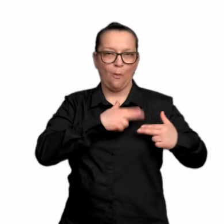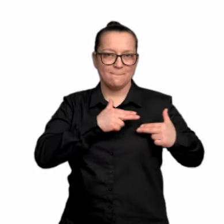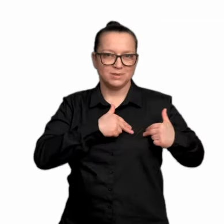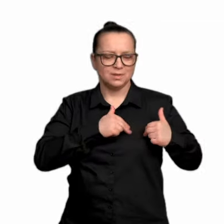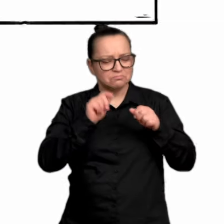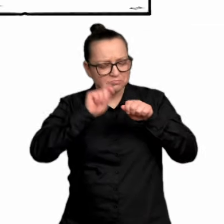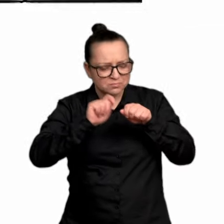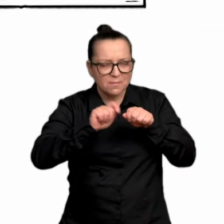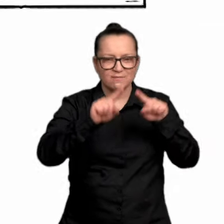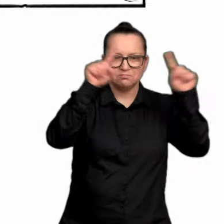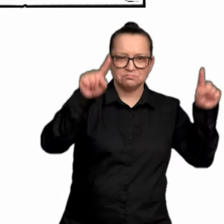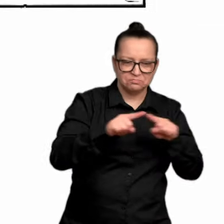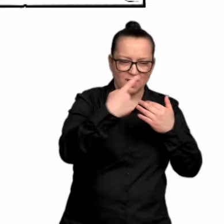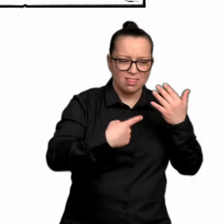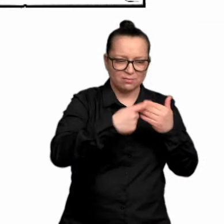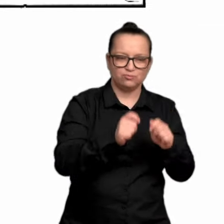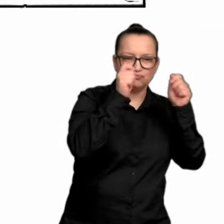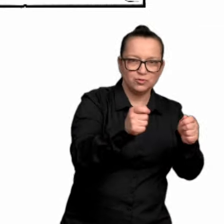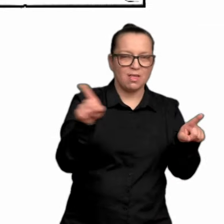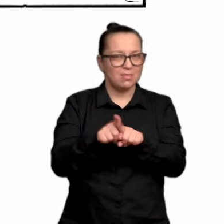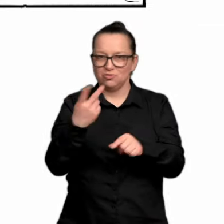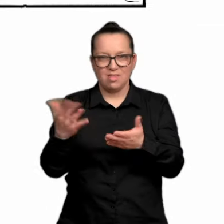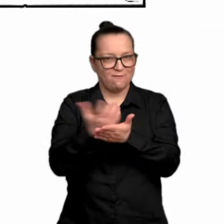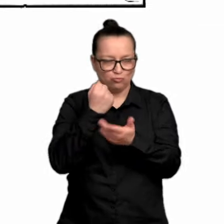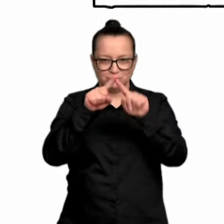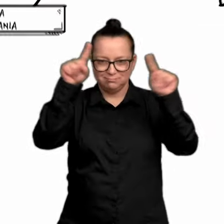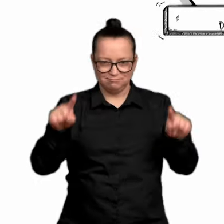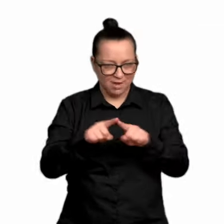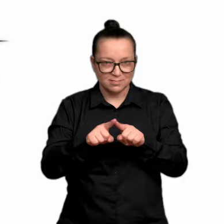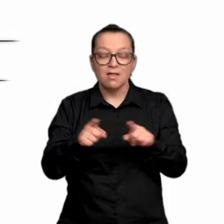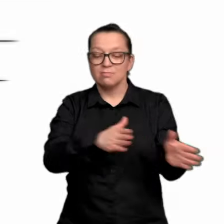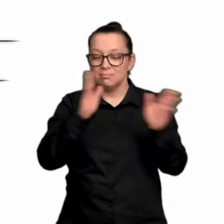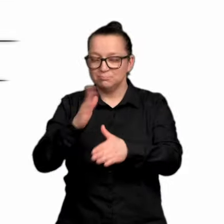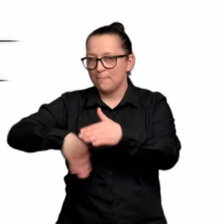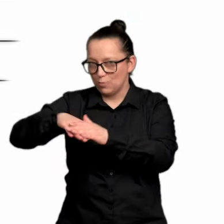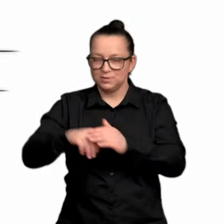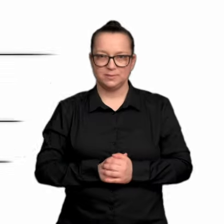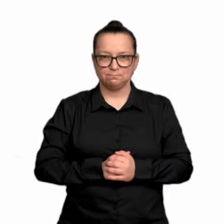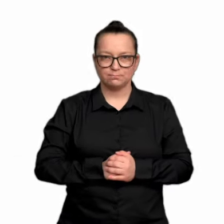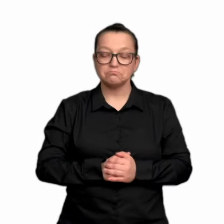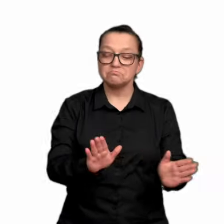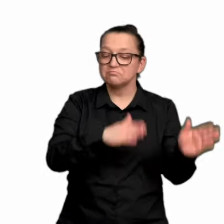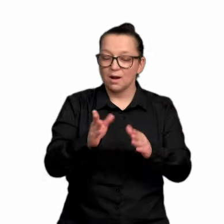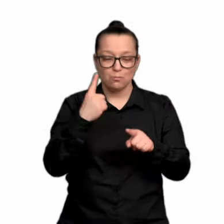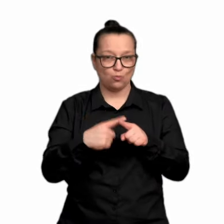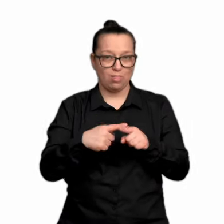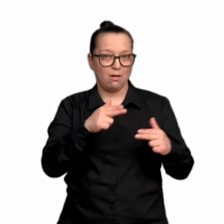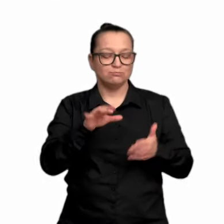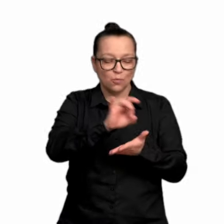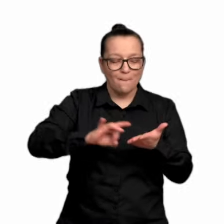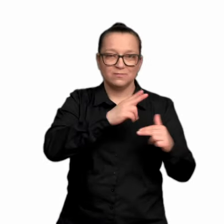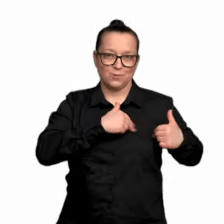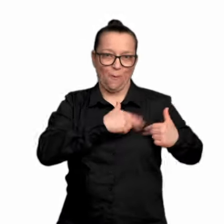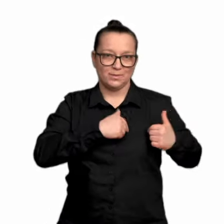wydanych i niewykorzystanych kart do głosowania oraz pełnomocnictw. Następnie członkowie obwodowej komisji wyborczej otwierają